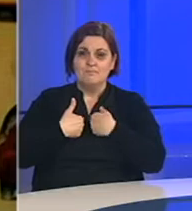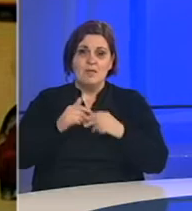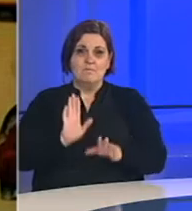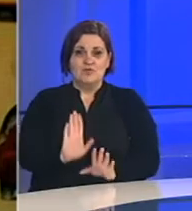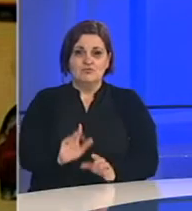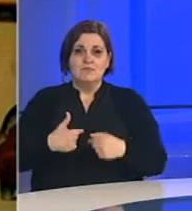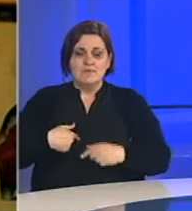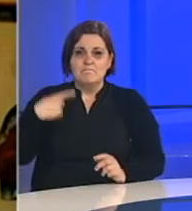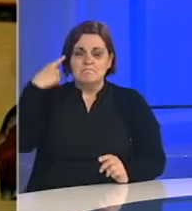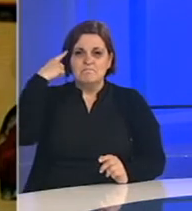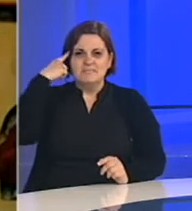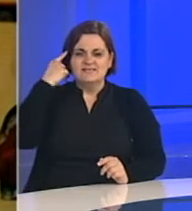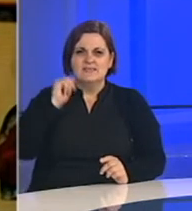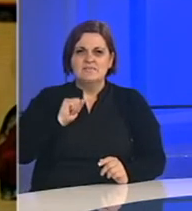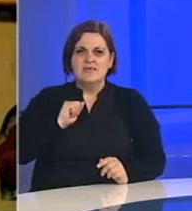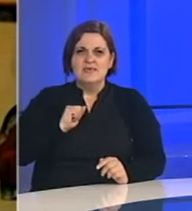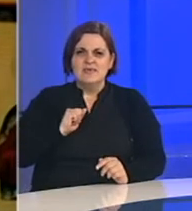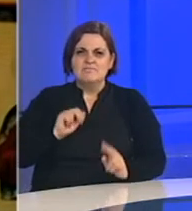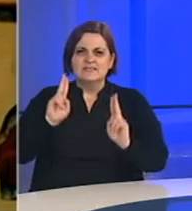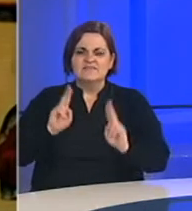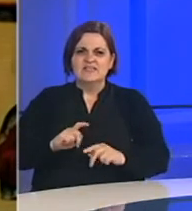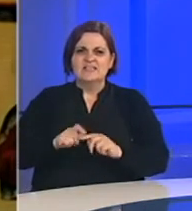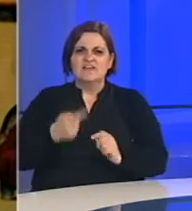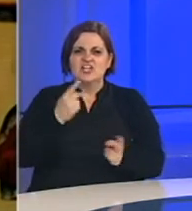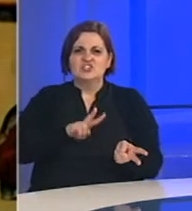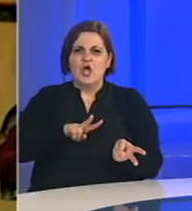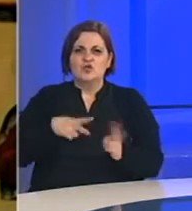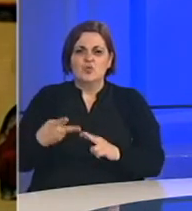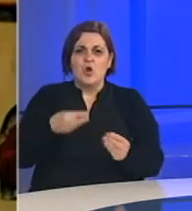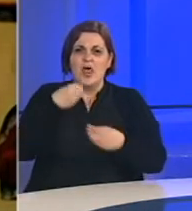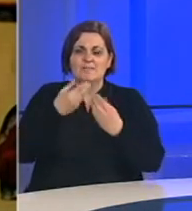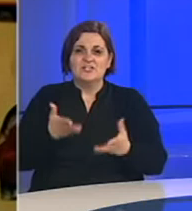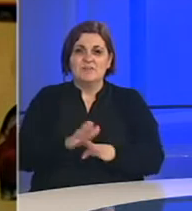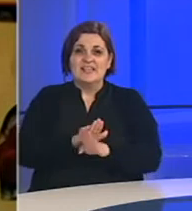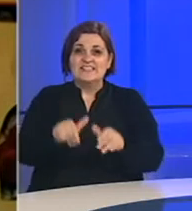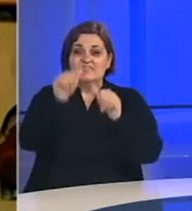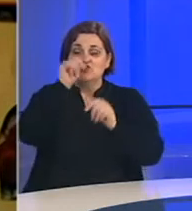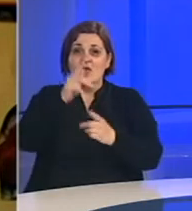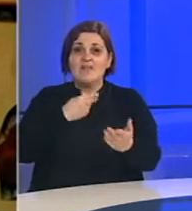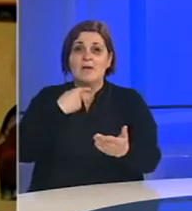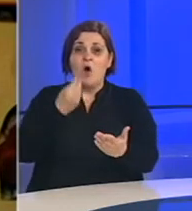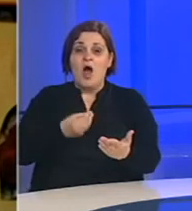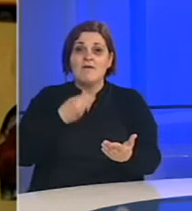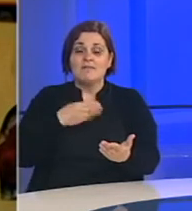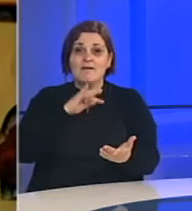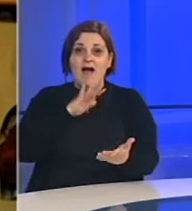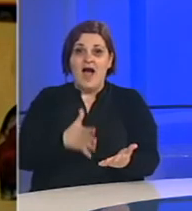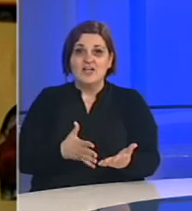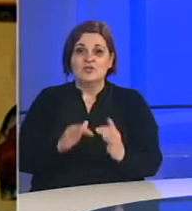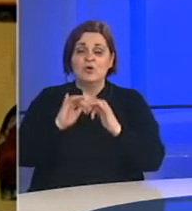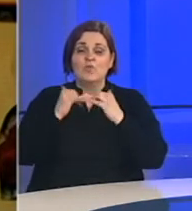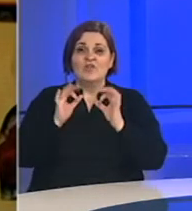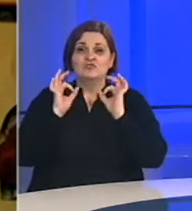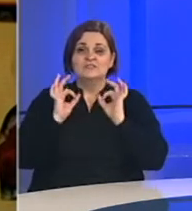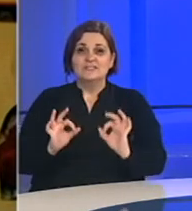Međutim, ja mislim da ima i objektivnih činjenica i ništo drugo ja ne iznosim. Sve što ja tamo kažem u Savjetu